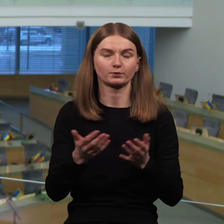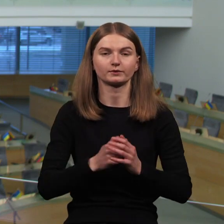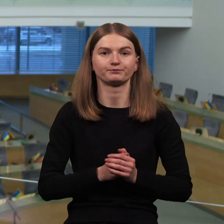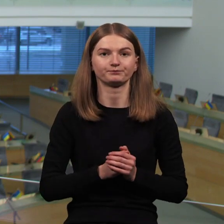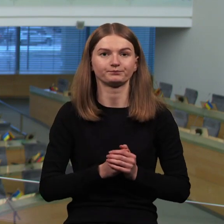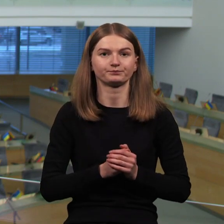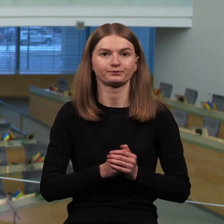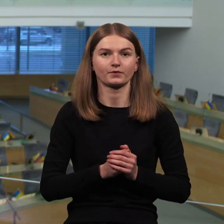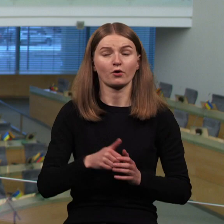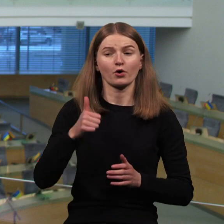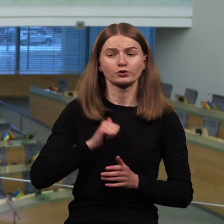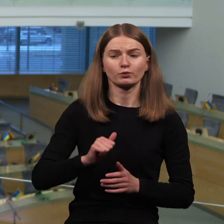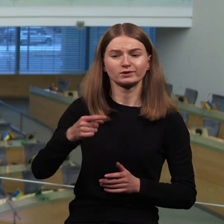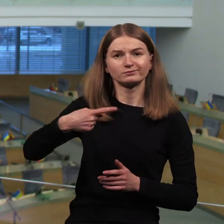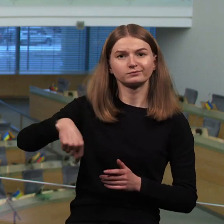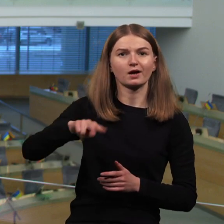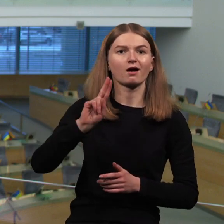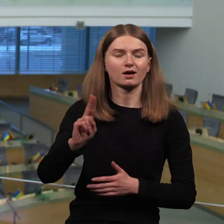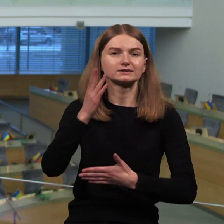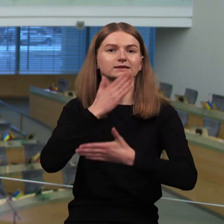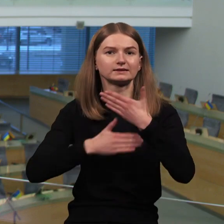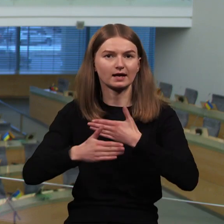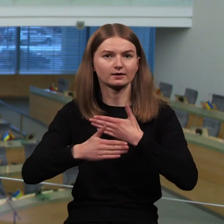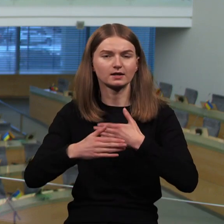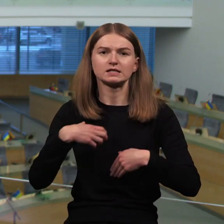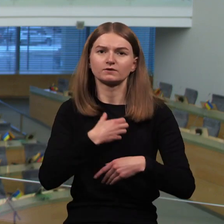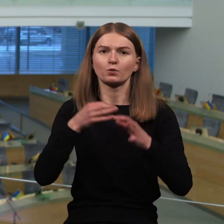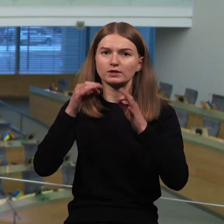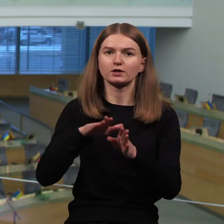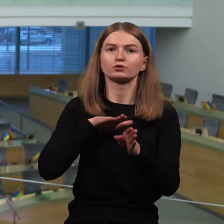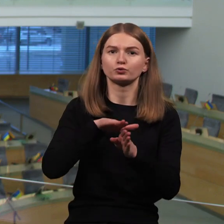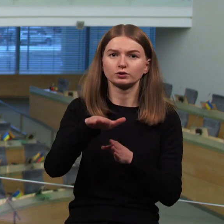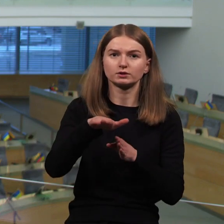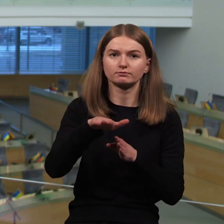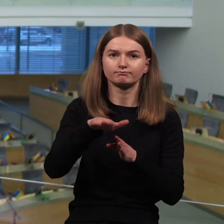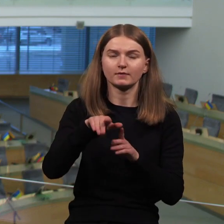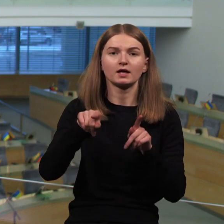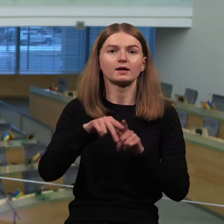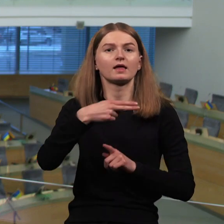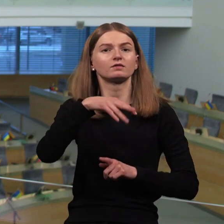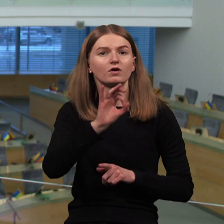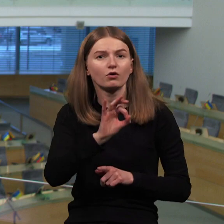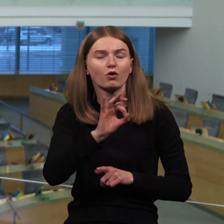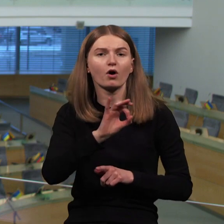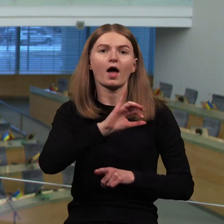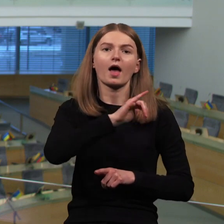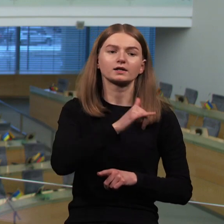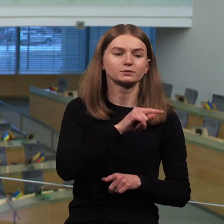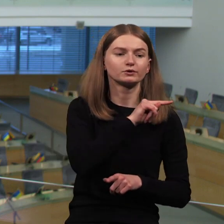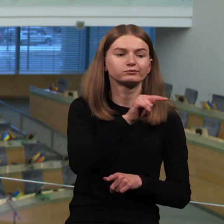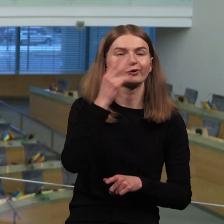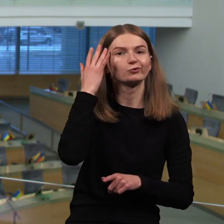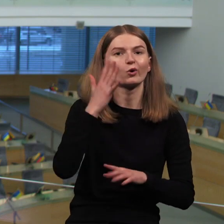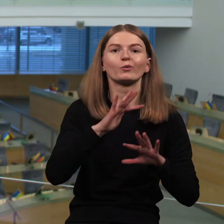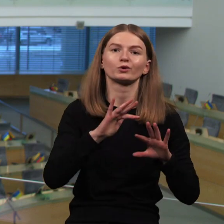dėmesys į žmonių su negale teisų užtikrinimo srityje dirbančių nevyriausybinių organizacijų ir ekspertų nuomonę į